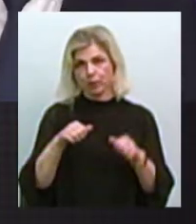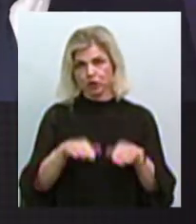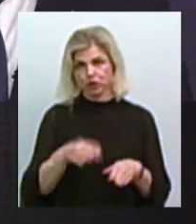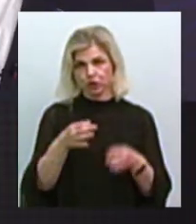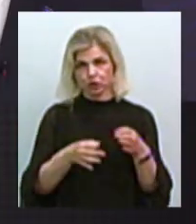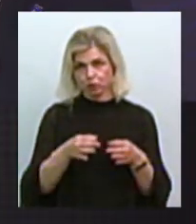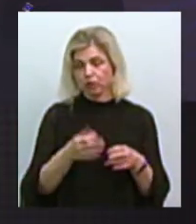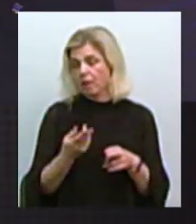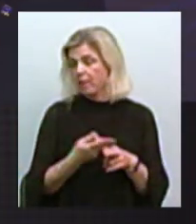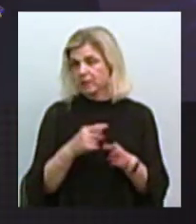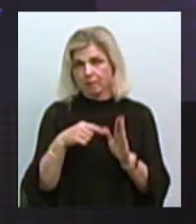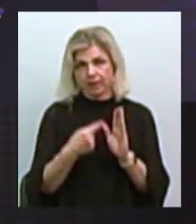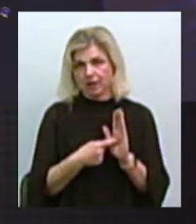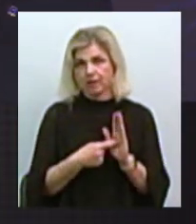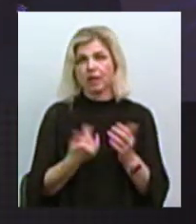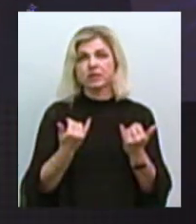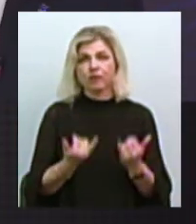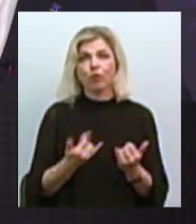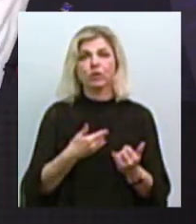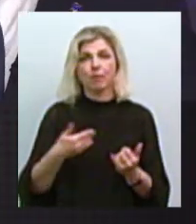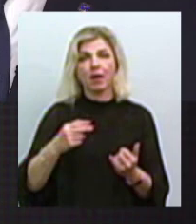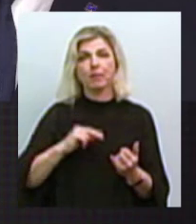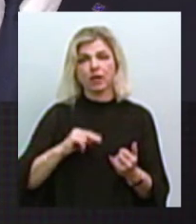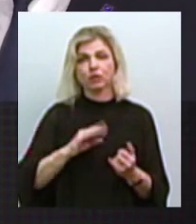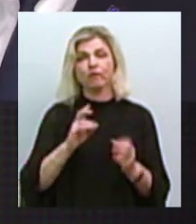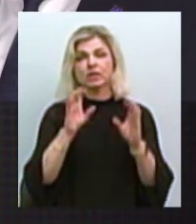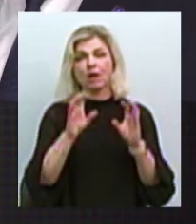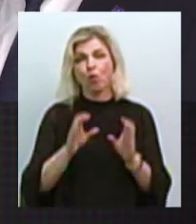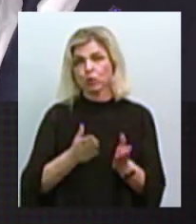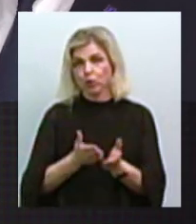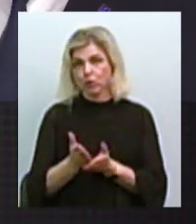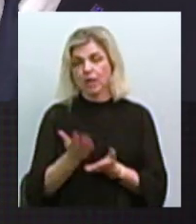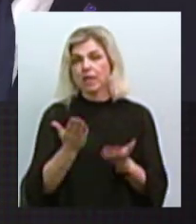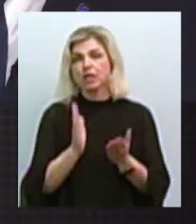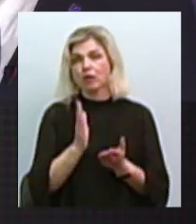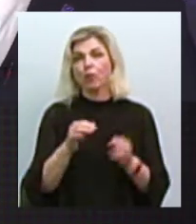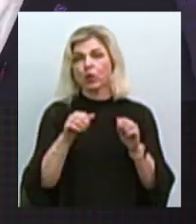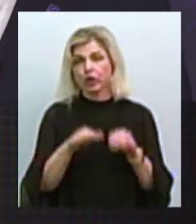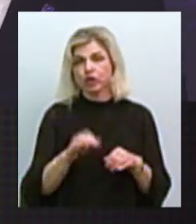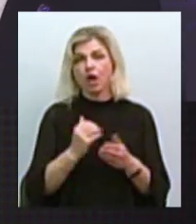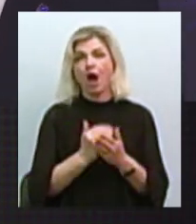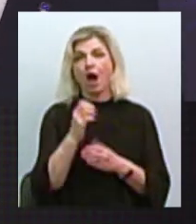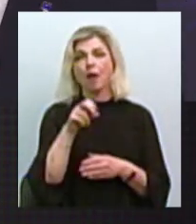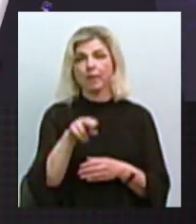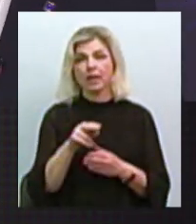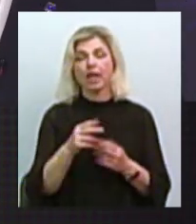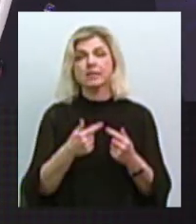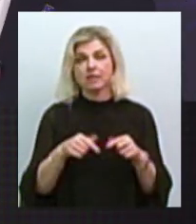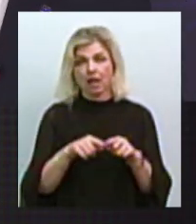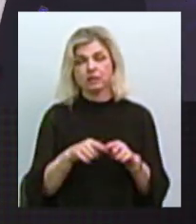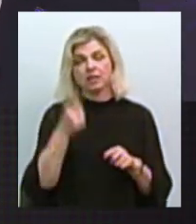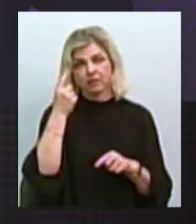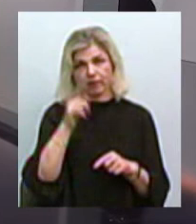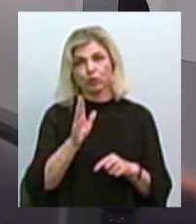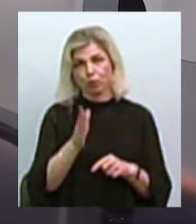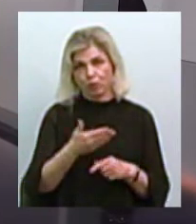повністю працюємо в законному руслі, і якщо буде рішення апеляційної інстанції, звісно, воно нам і